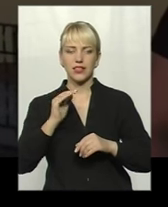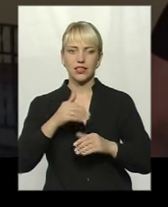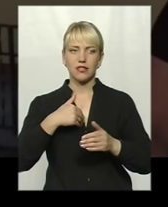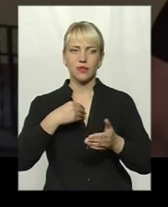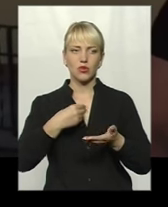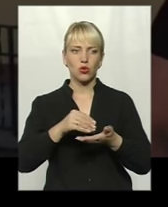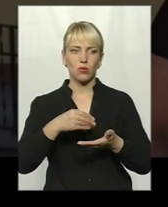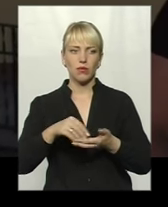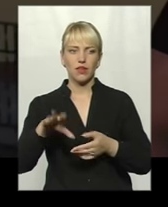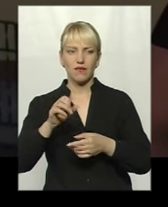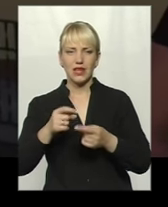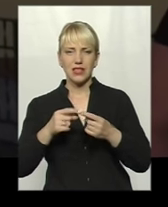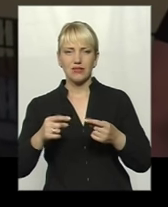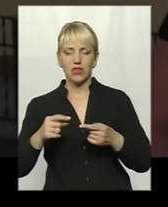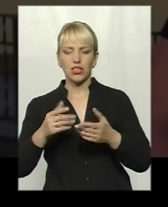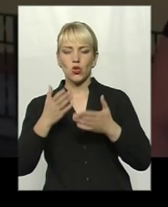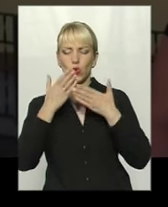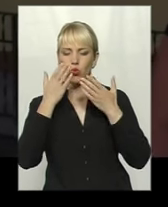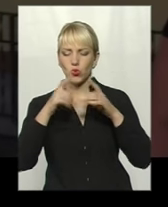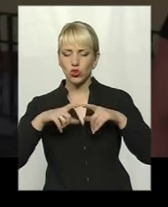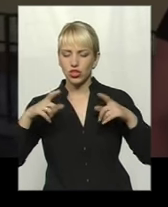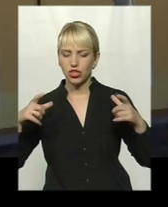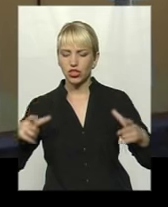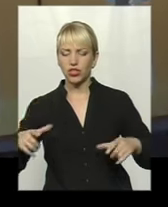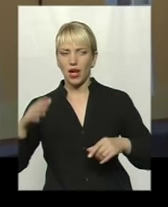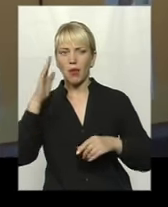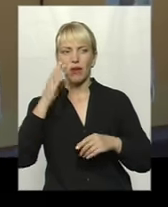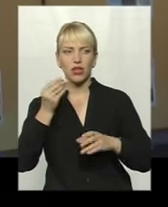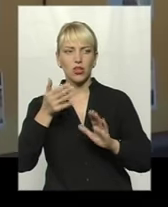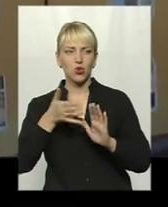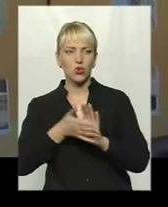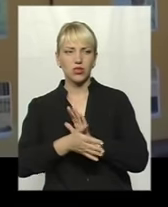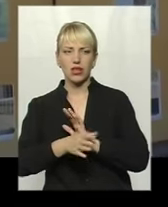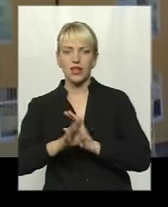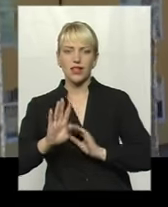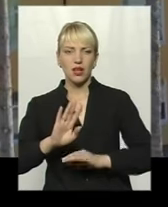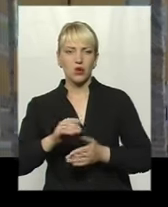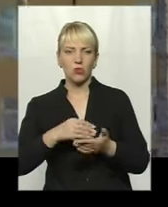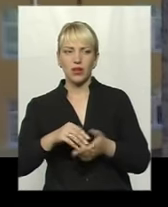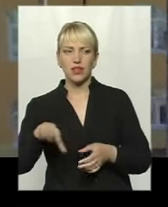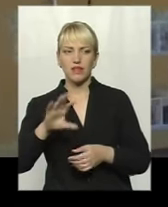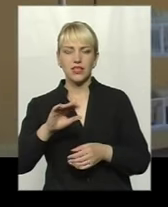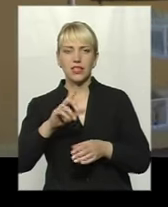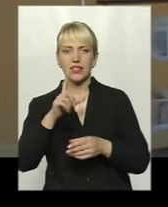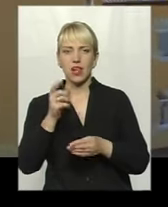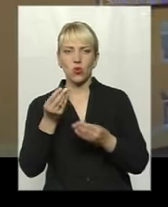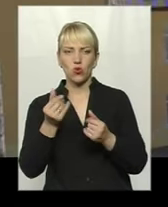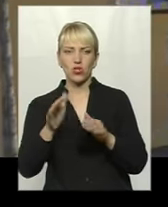інвентарь, плоть до рушничка, батьки не закупили нічого, навіть на булавочку. Все купили за кошти місцевого бюджету.